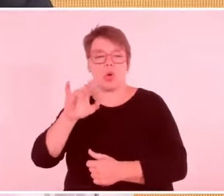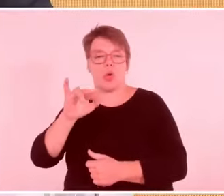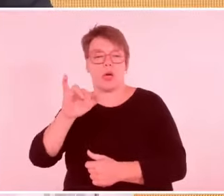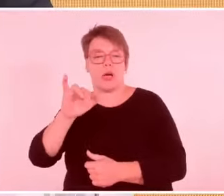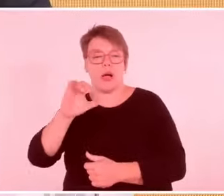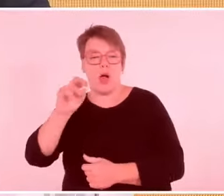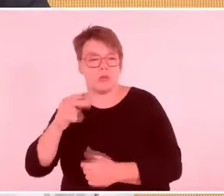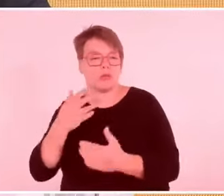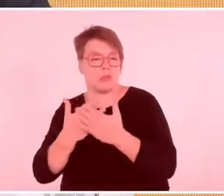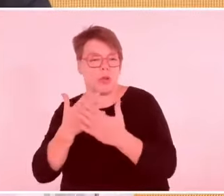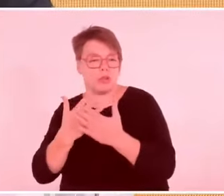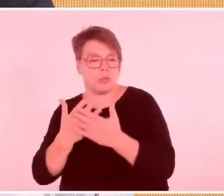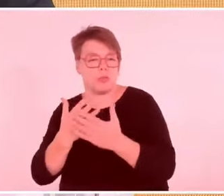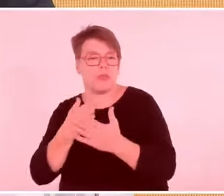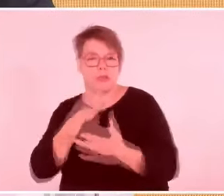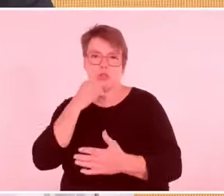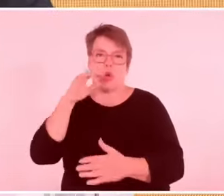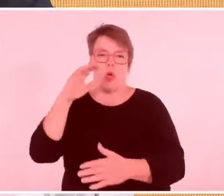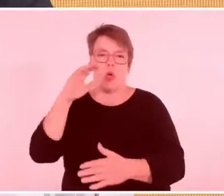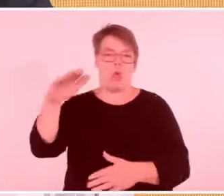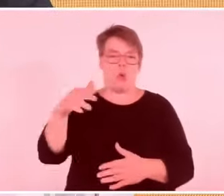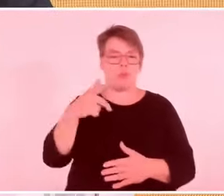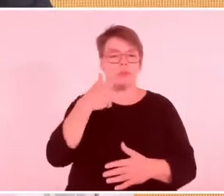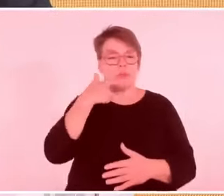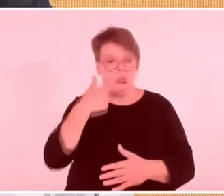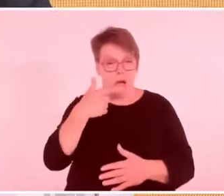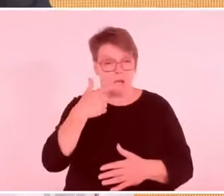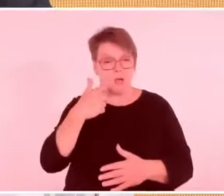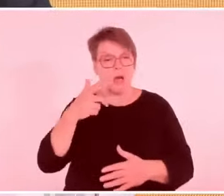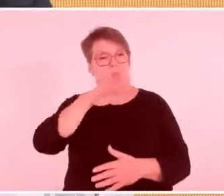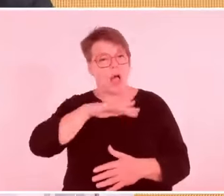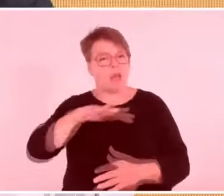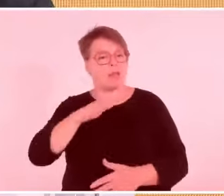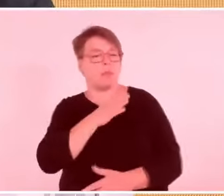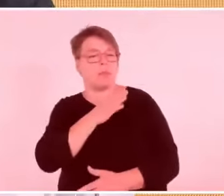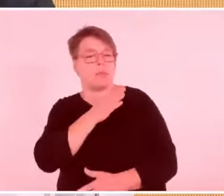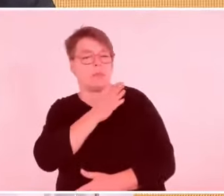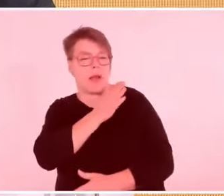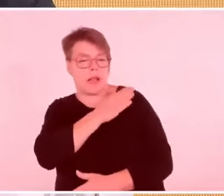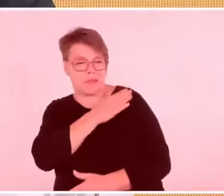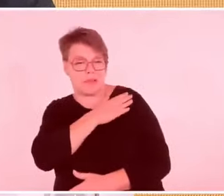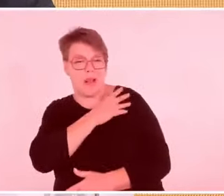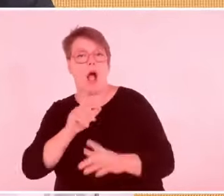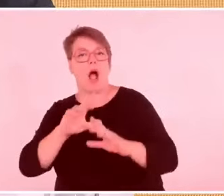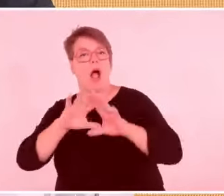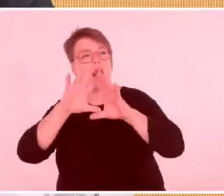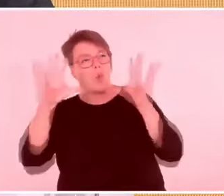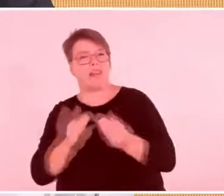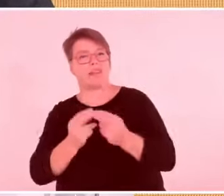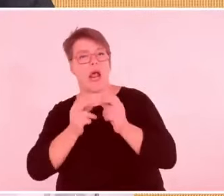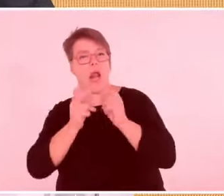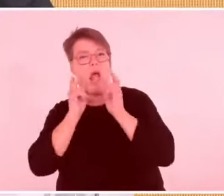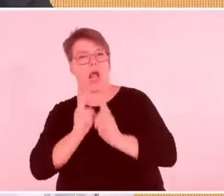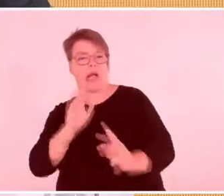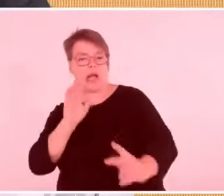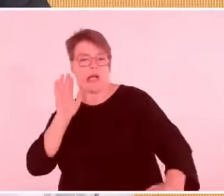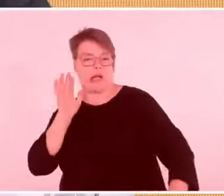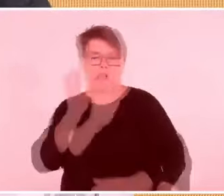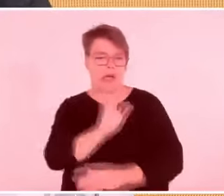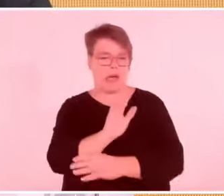Zum Beispiel am 29. April 1956 gab es einen Vorfall